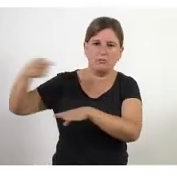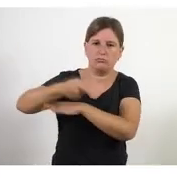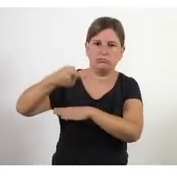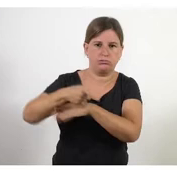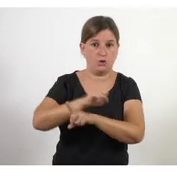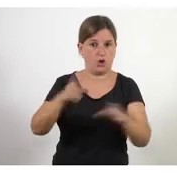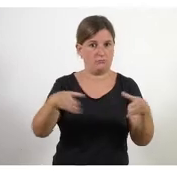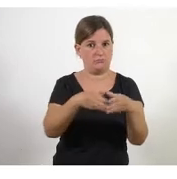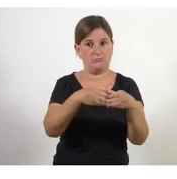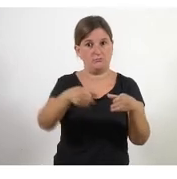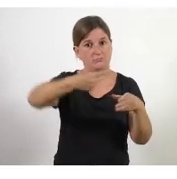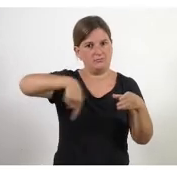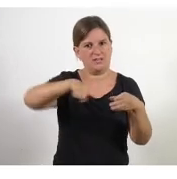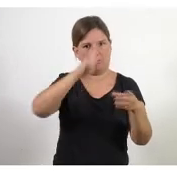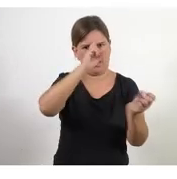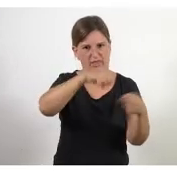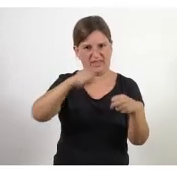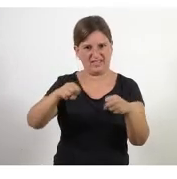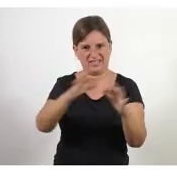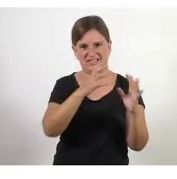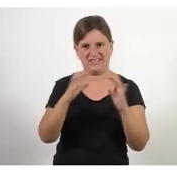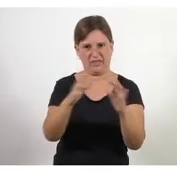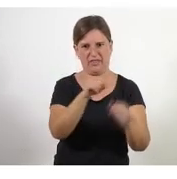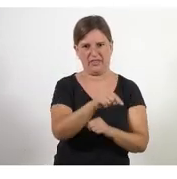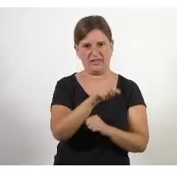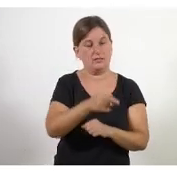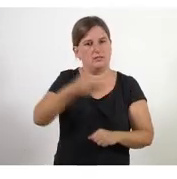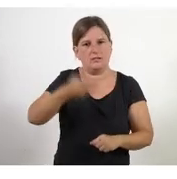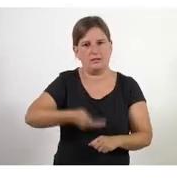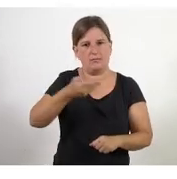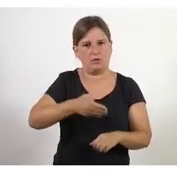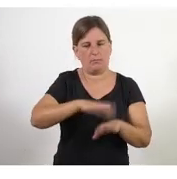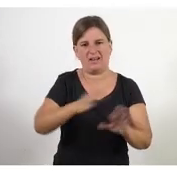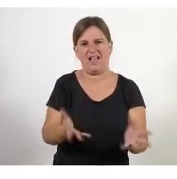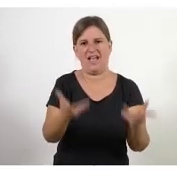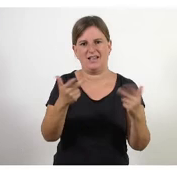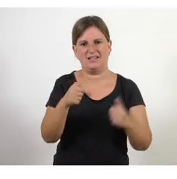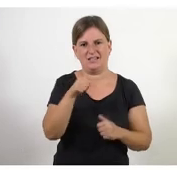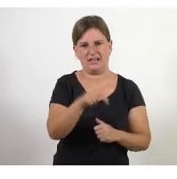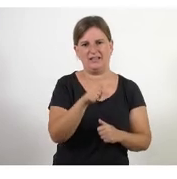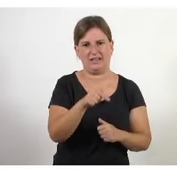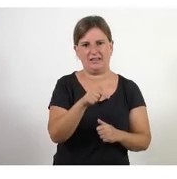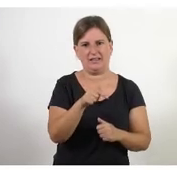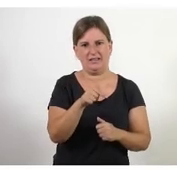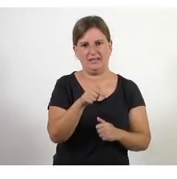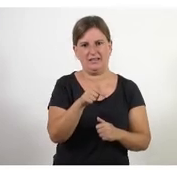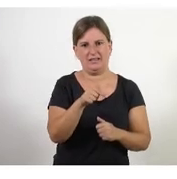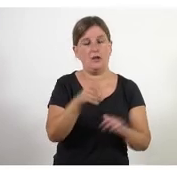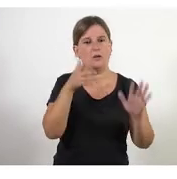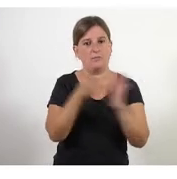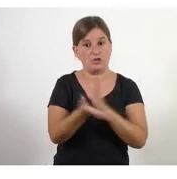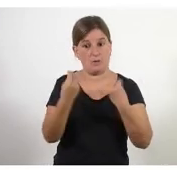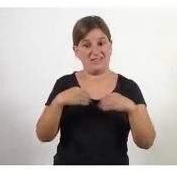un altre costat aquest és un dels temes o de les propostes del món de l'agilitat dels principis àgils que fan que l